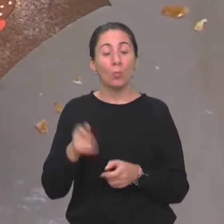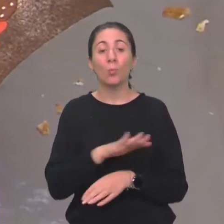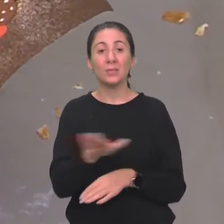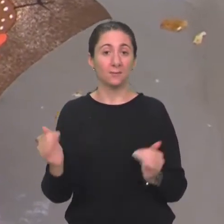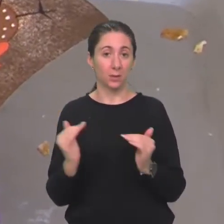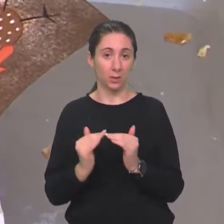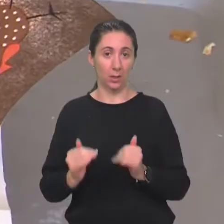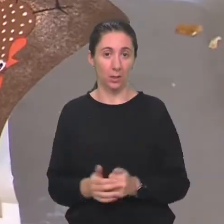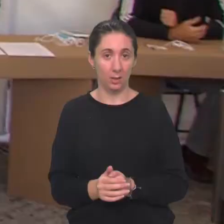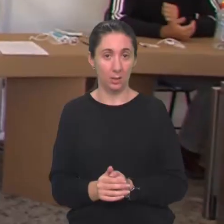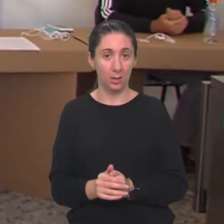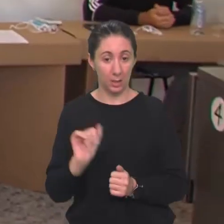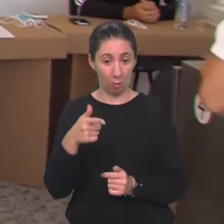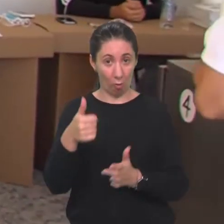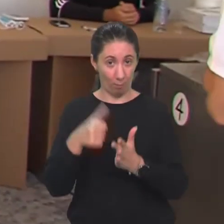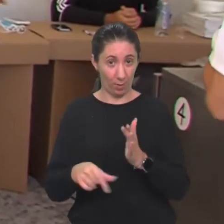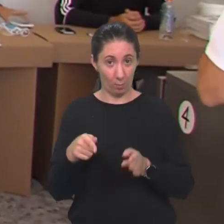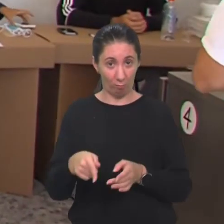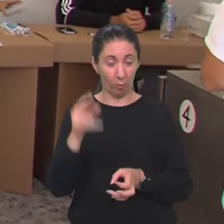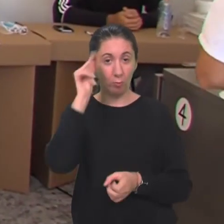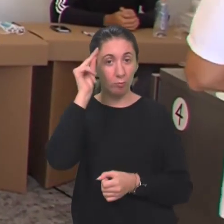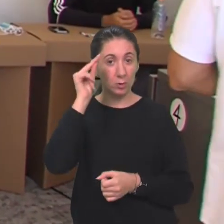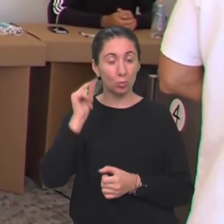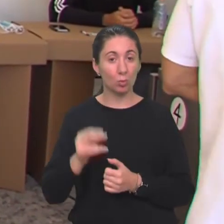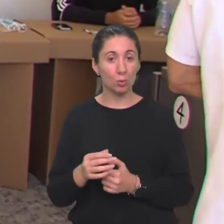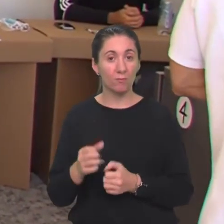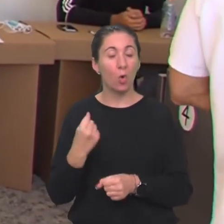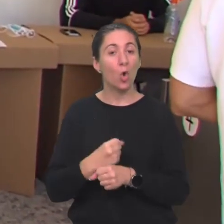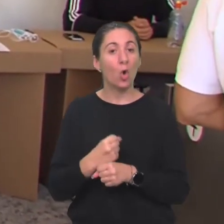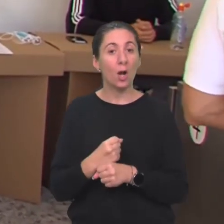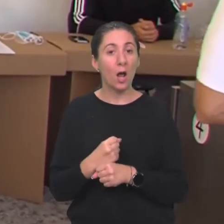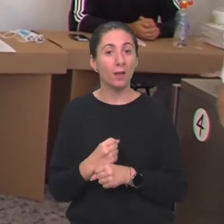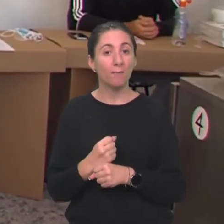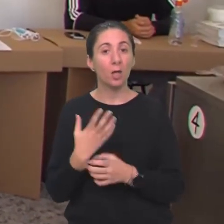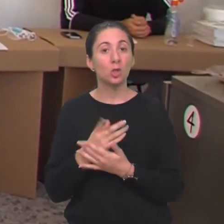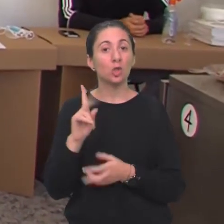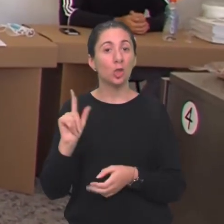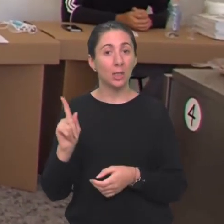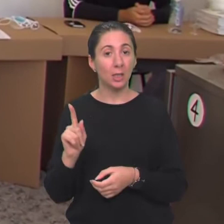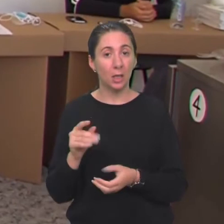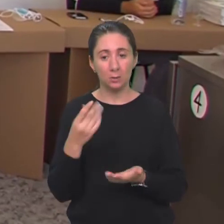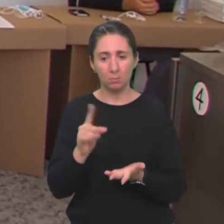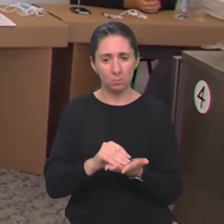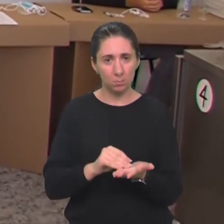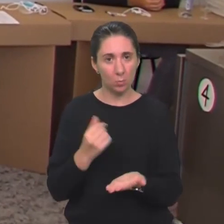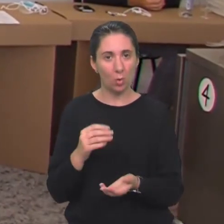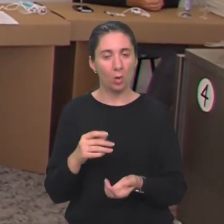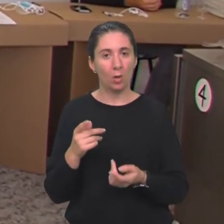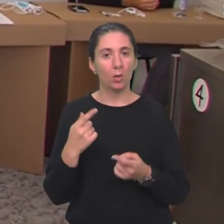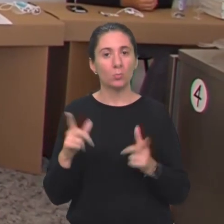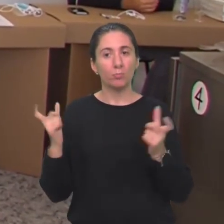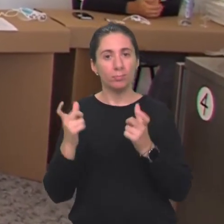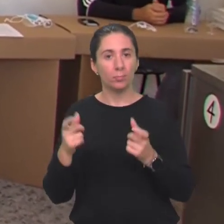biti svi jednaki. Tako, je li ovo prvo vaše ovako iskustvo rada u žiriju, dakle, na